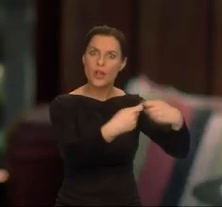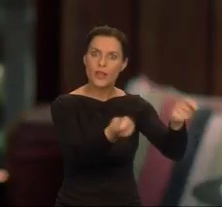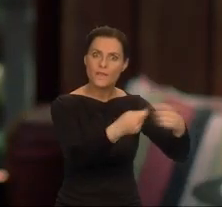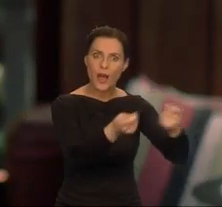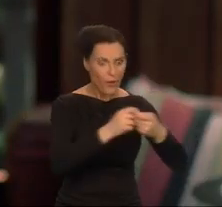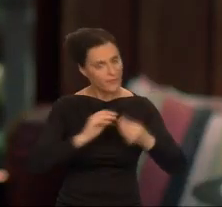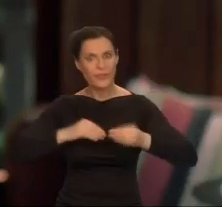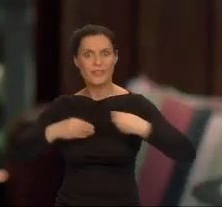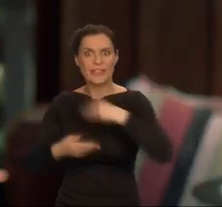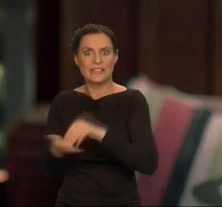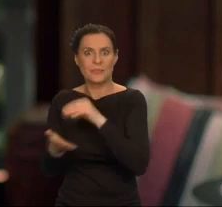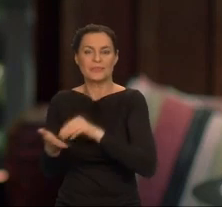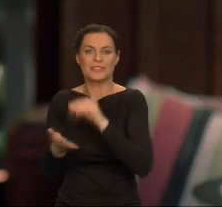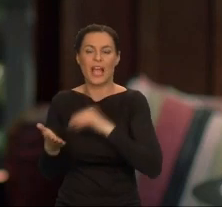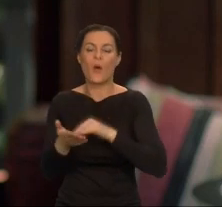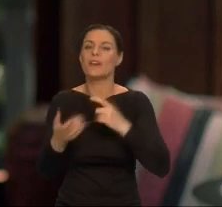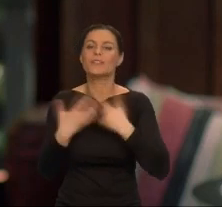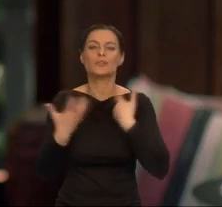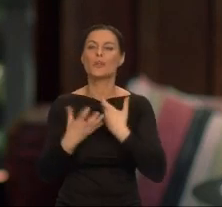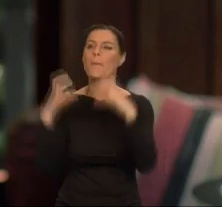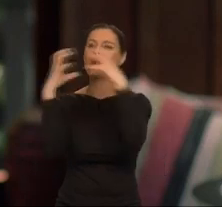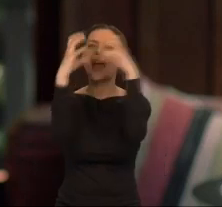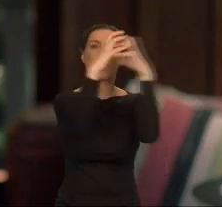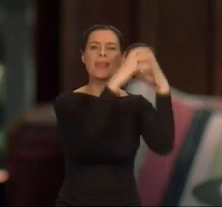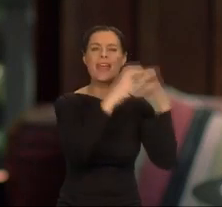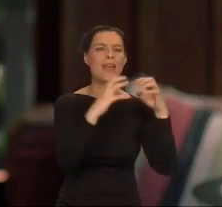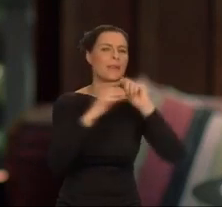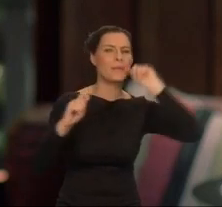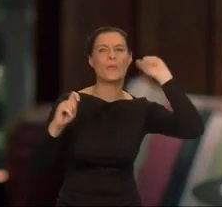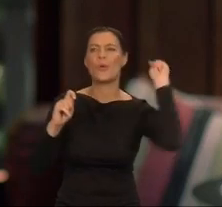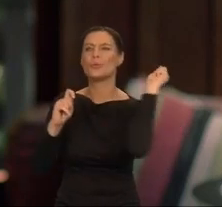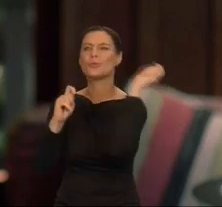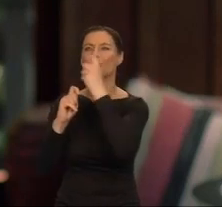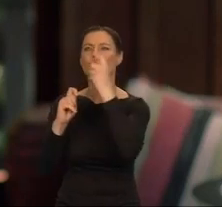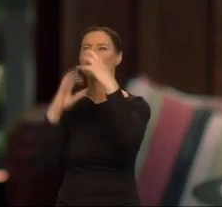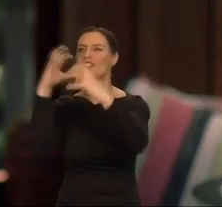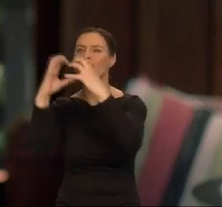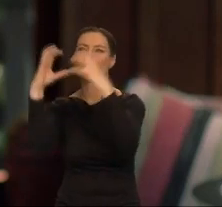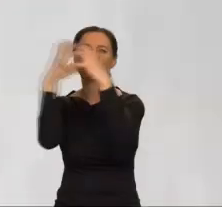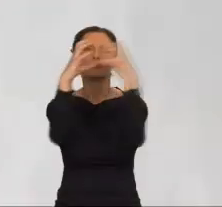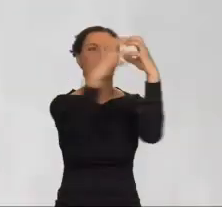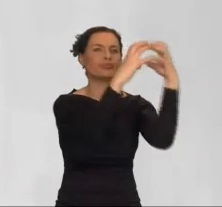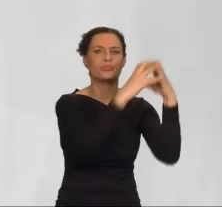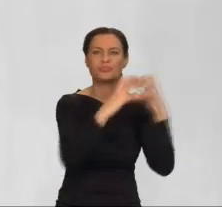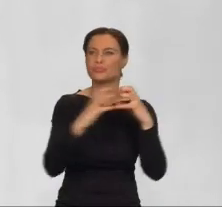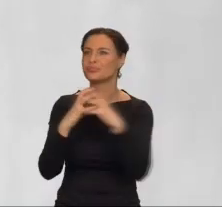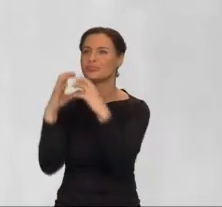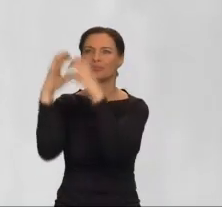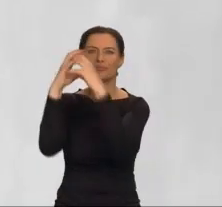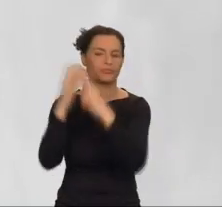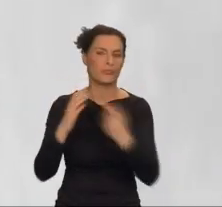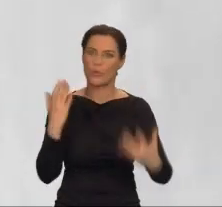Eksperymentowała z podróżami międzyplanetarnymi i tworzeniem światów. Okazała się w tym świetna.